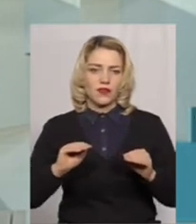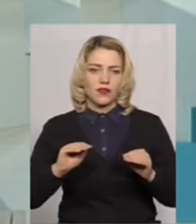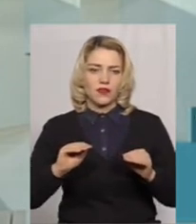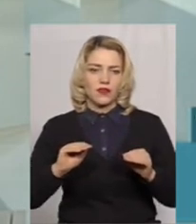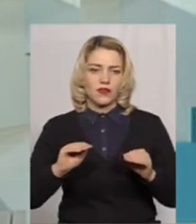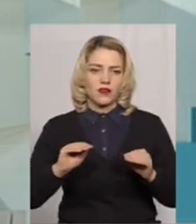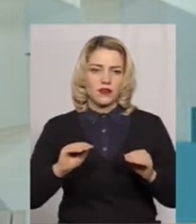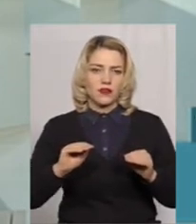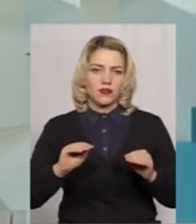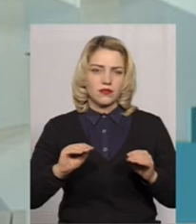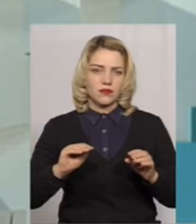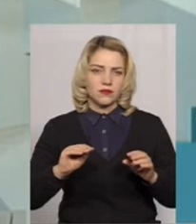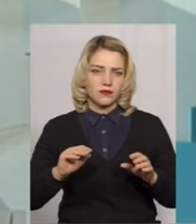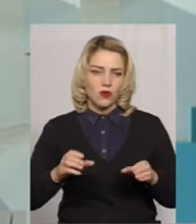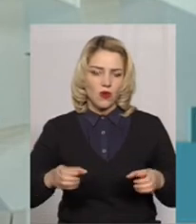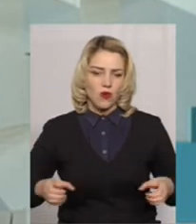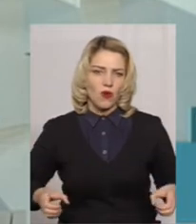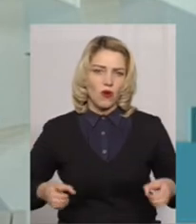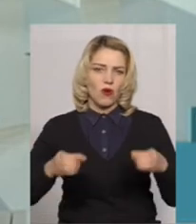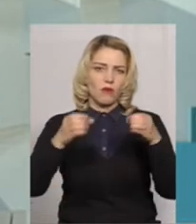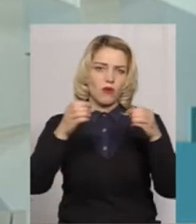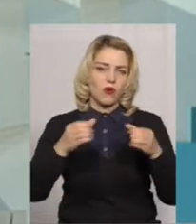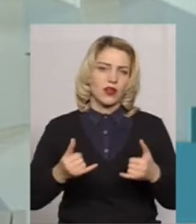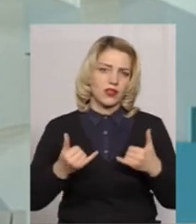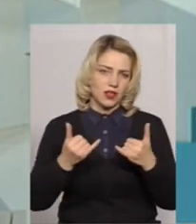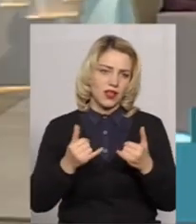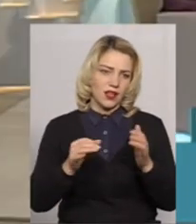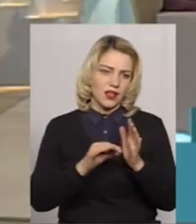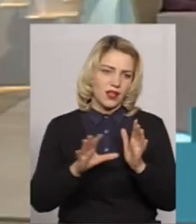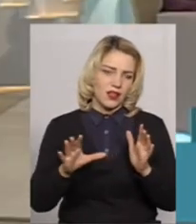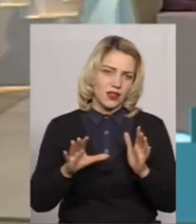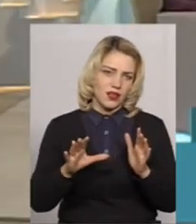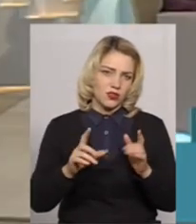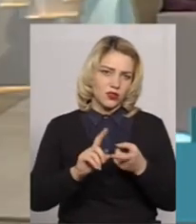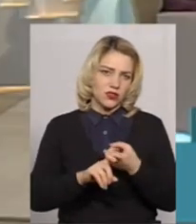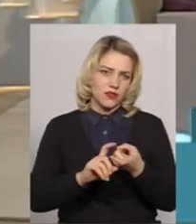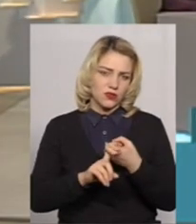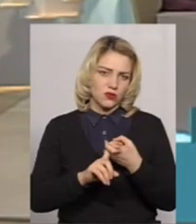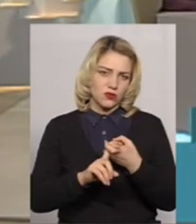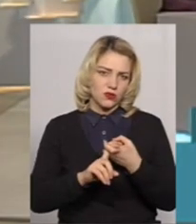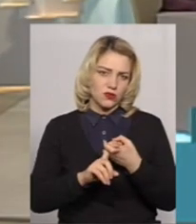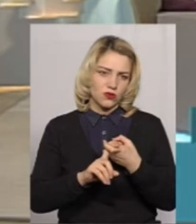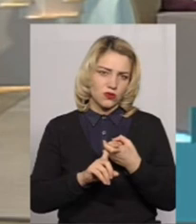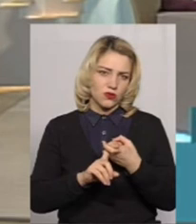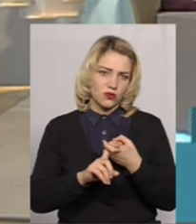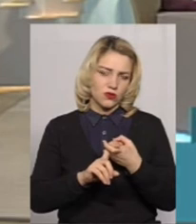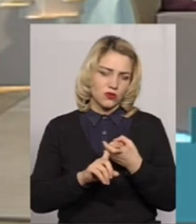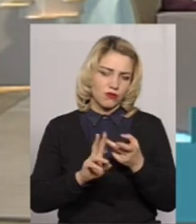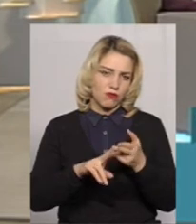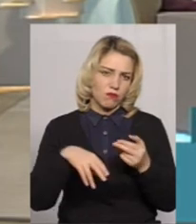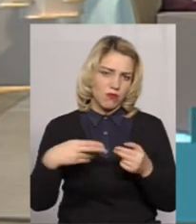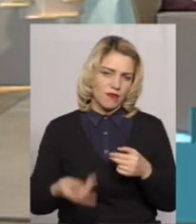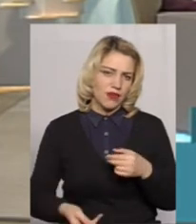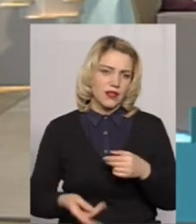теж перебуваючи на опори, не втримався і впав. Також з смертельним наслідком. Той і той випадок – падіння з висоти.